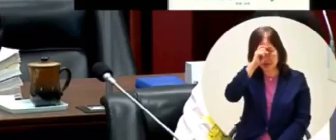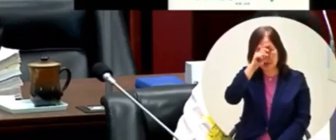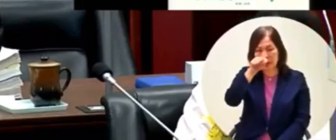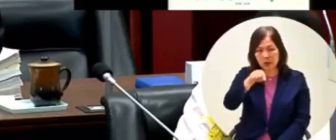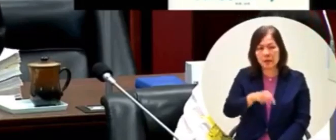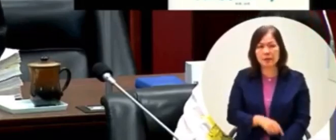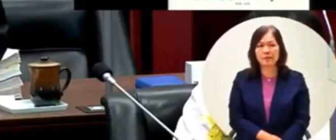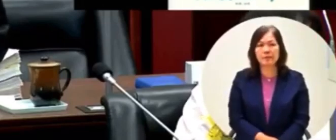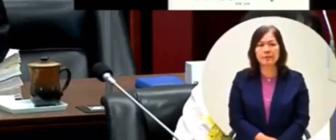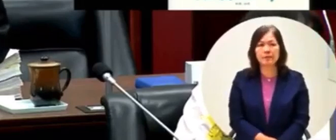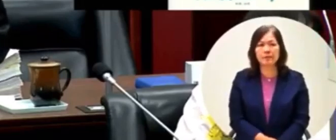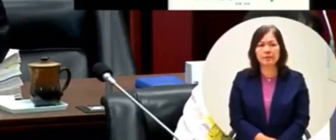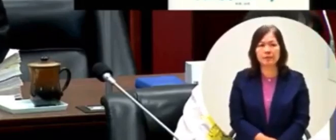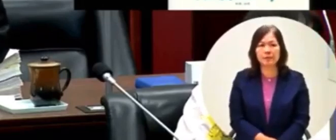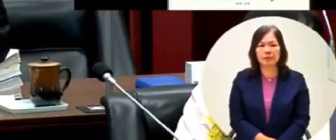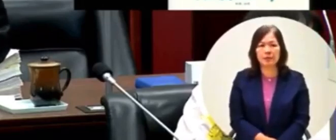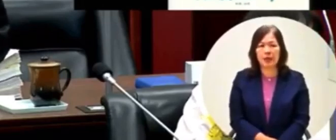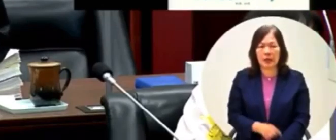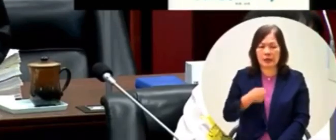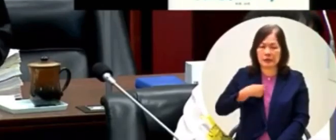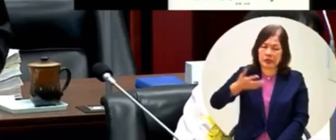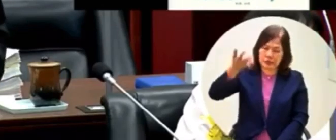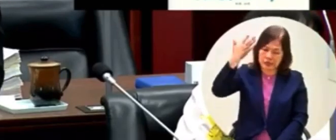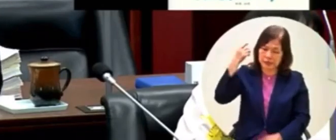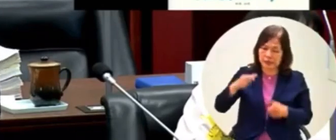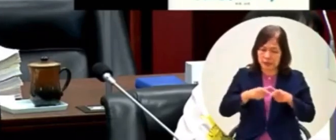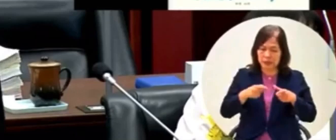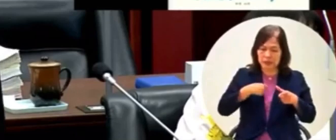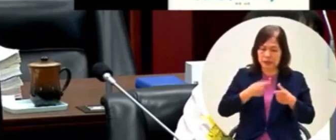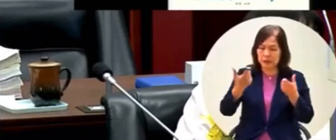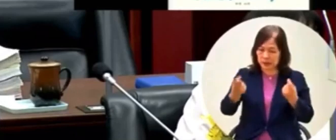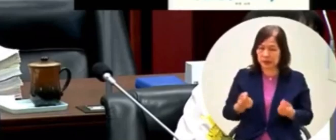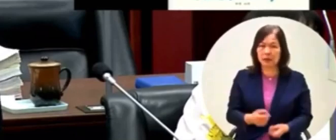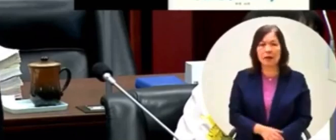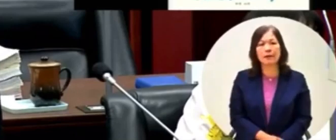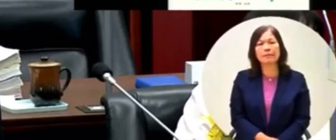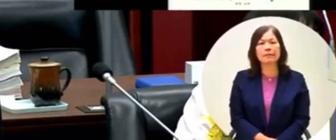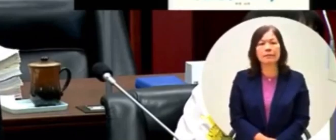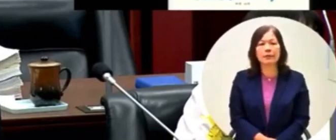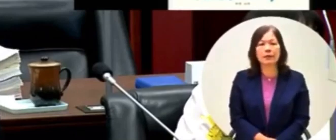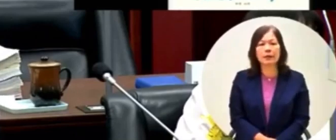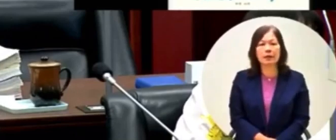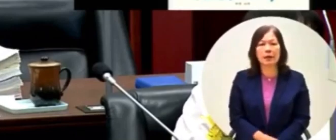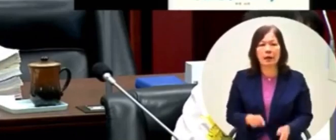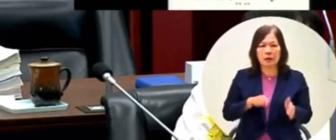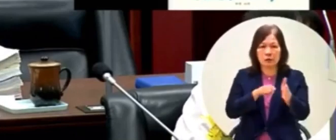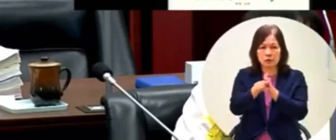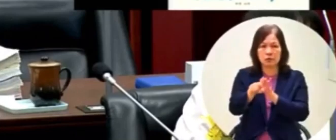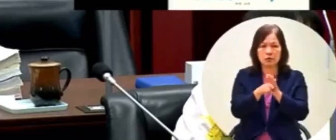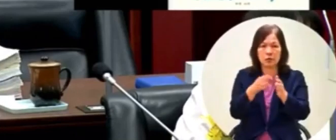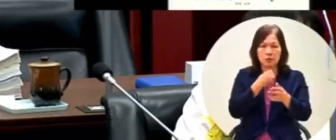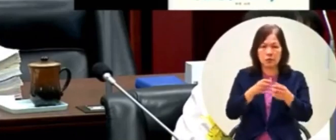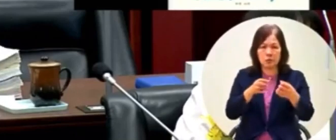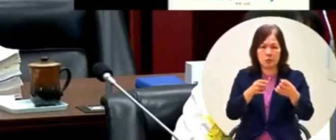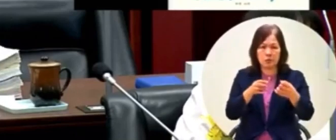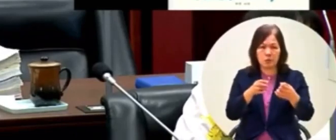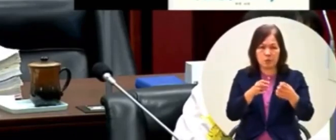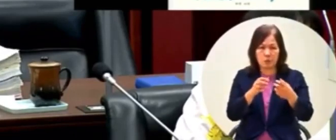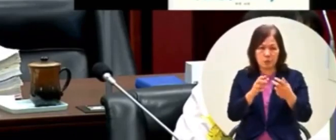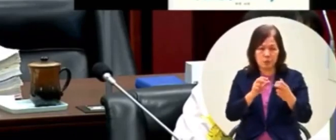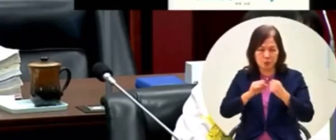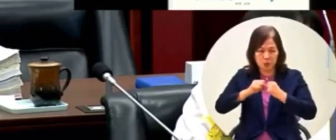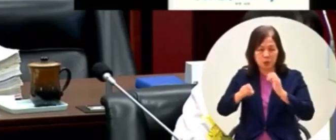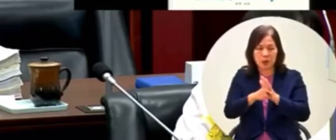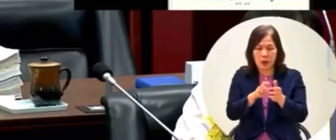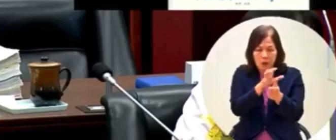這一個當初的這個心理直求對決不要恐嚇市民讓